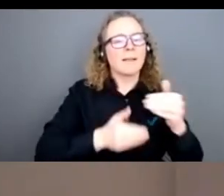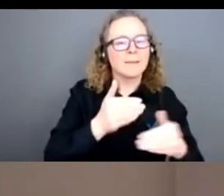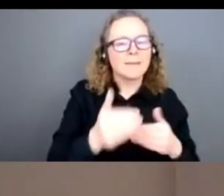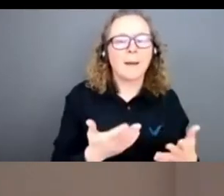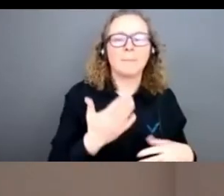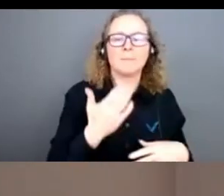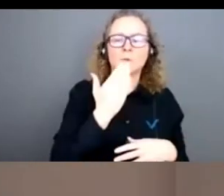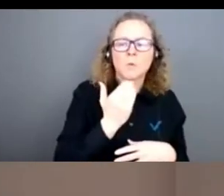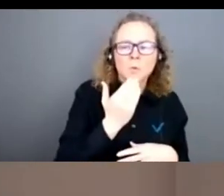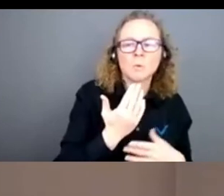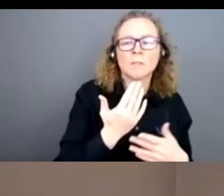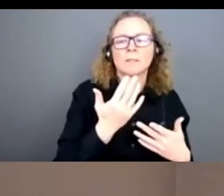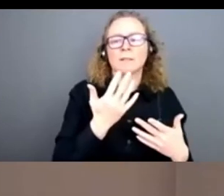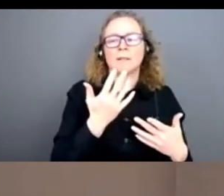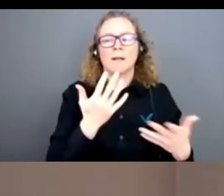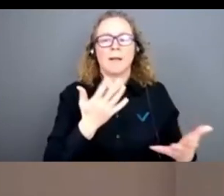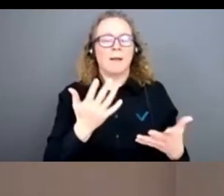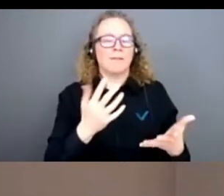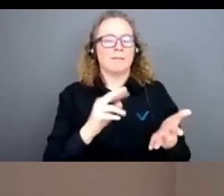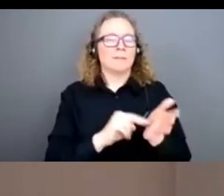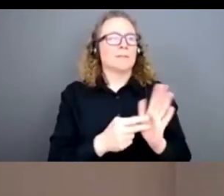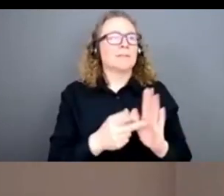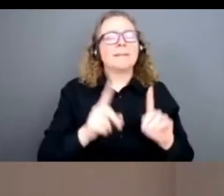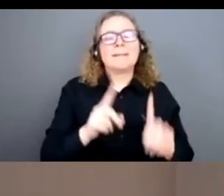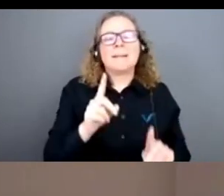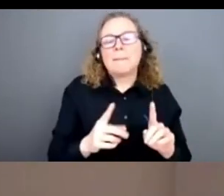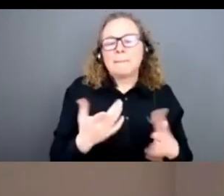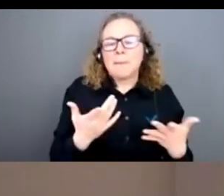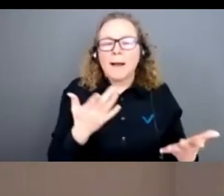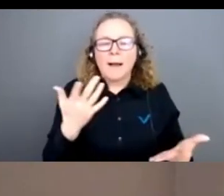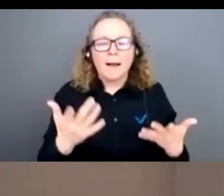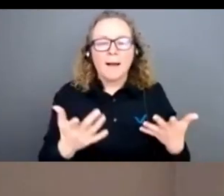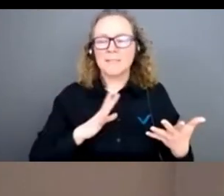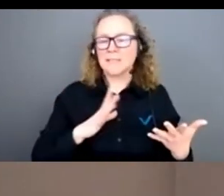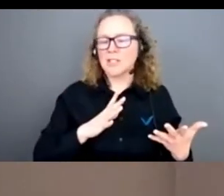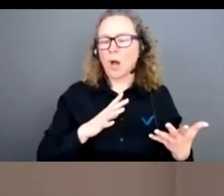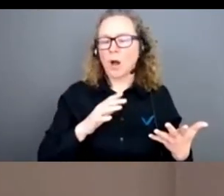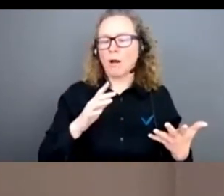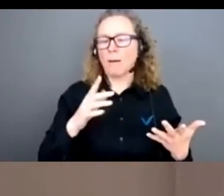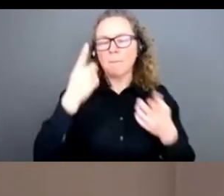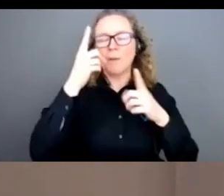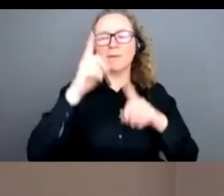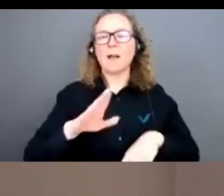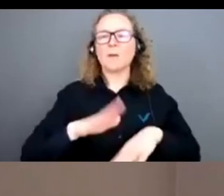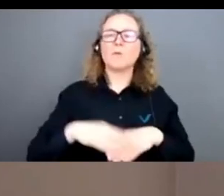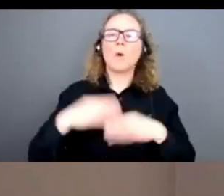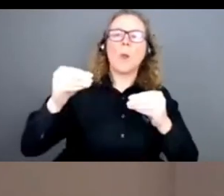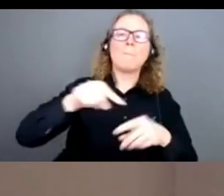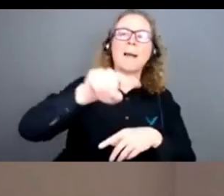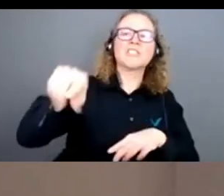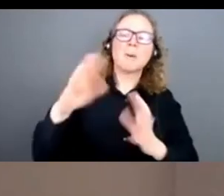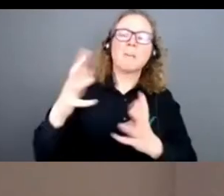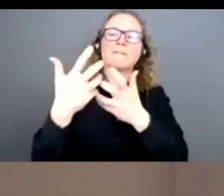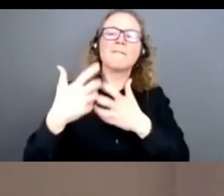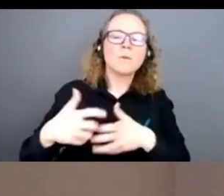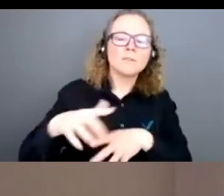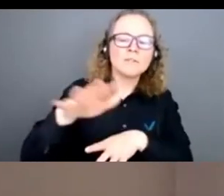on va dire. On a aussi beaucoup de gens qui ne sont pas d'accord sur le rôle que le marché pourrait jouer dans la libération animale. Des auteurs